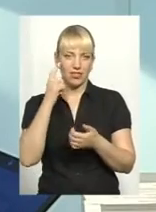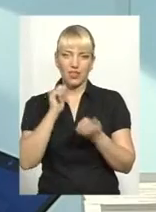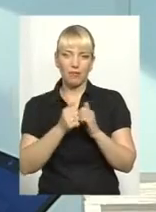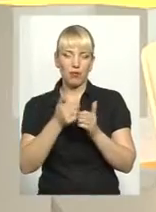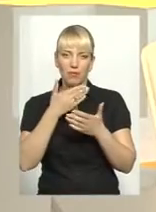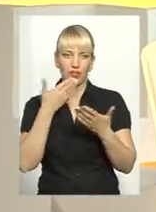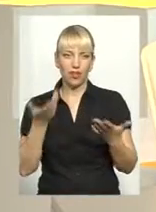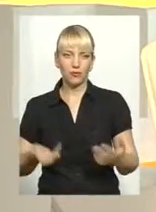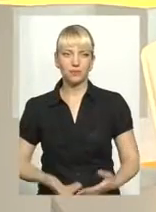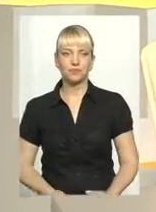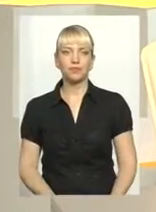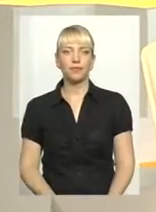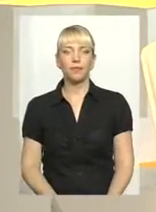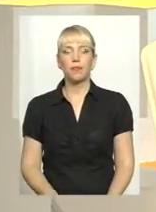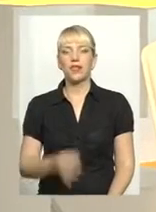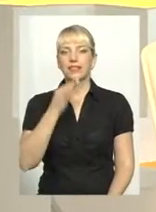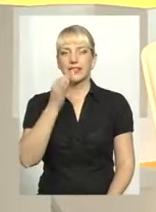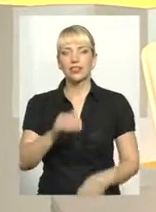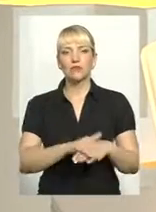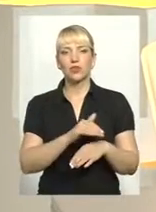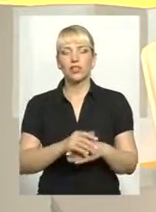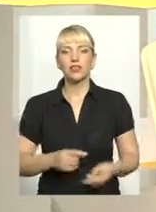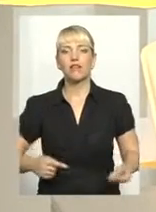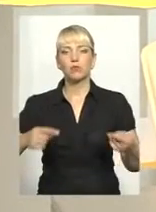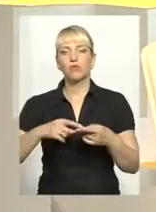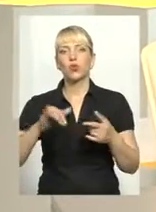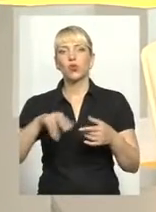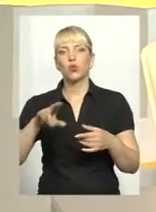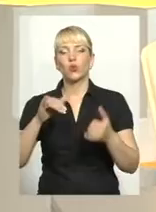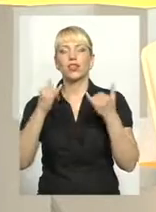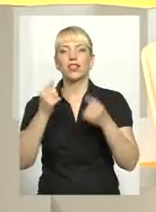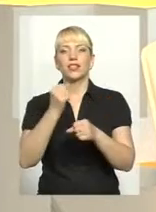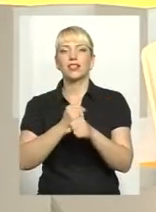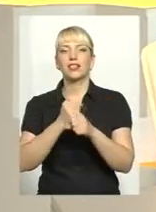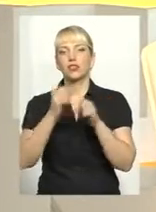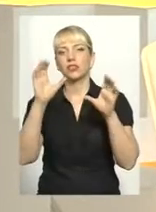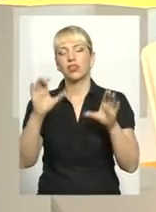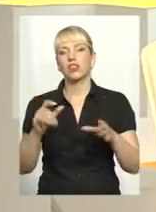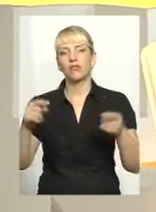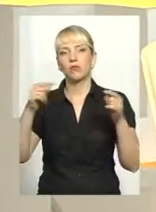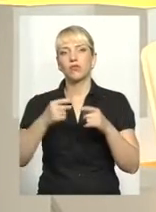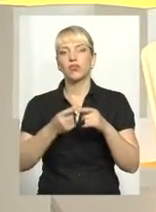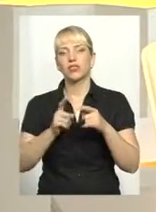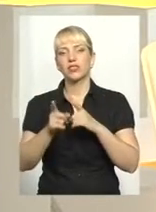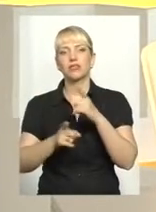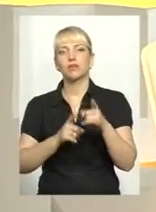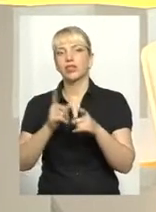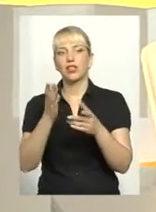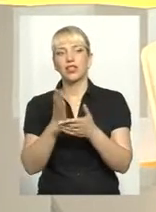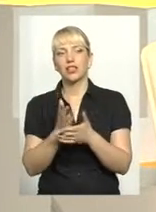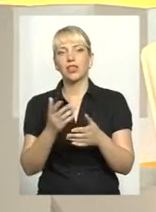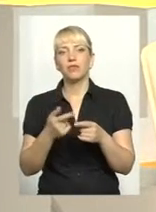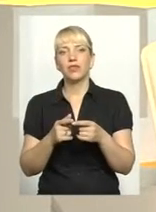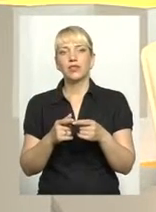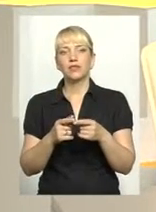Скажіть, будь ласка, відповідно до нині діючого законодавства і відповідно до тих змін, які, по суті, набудуть